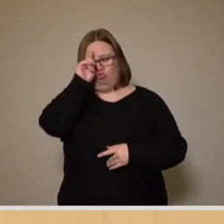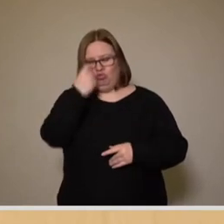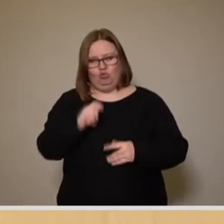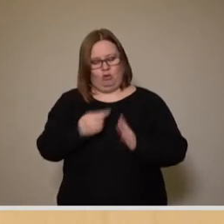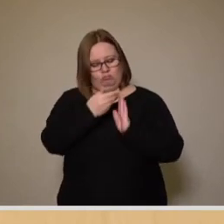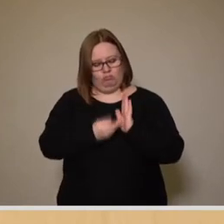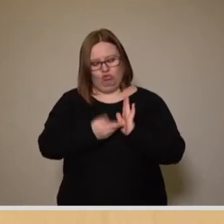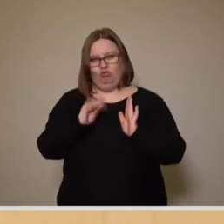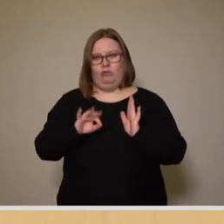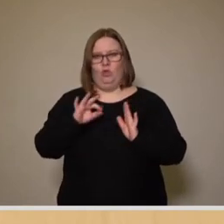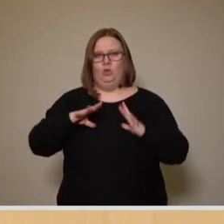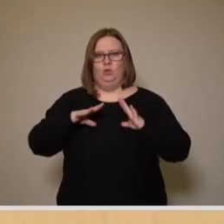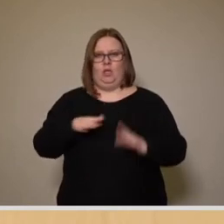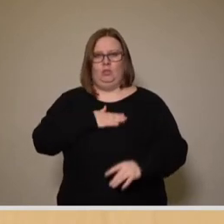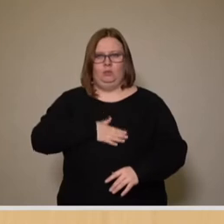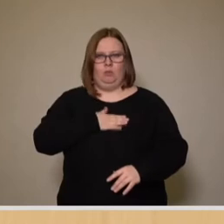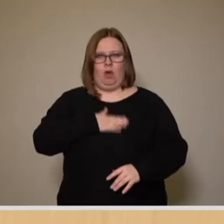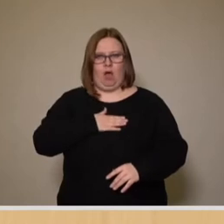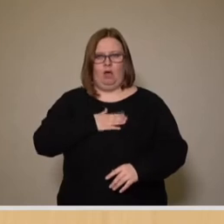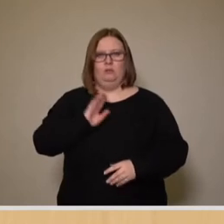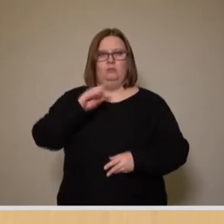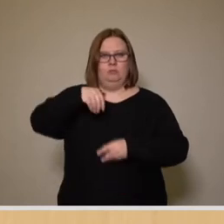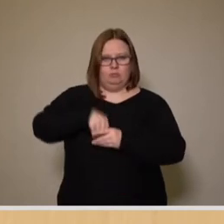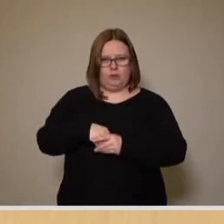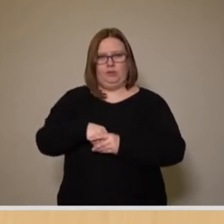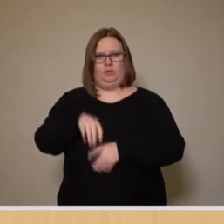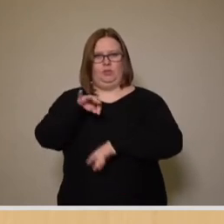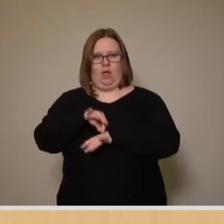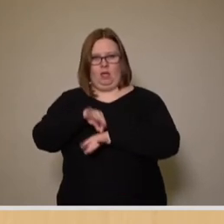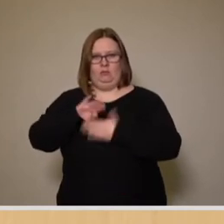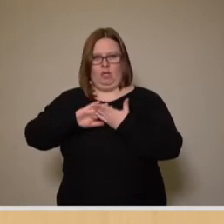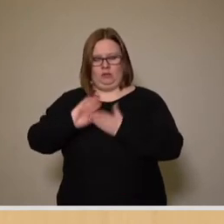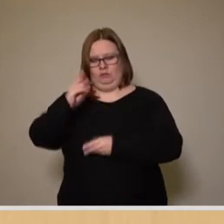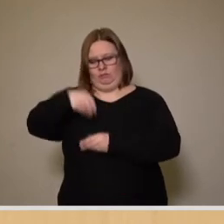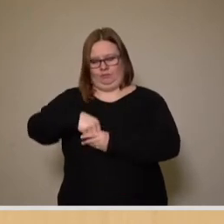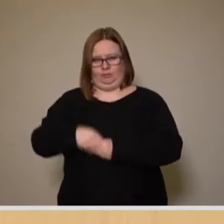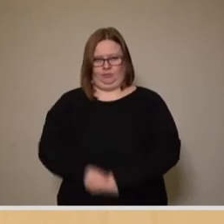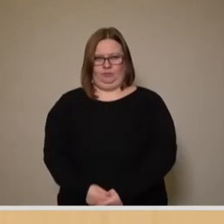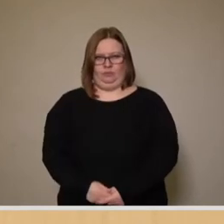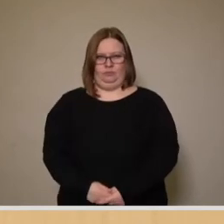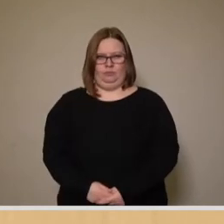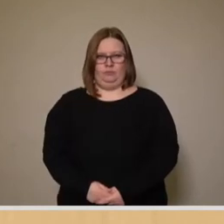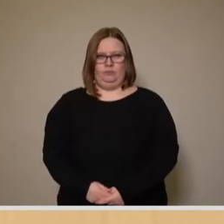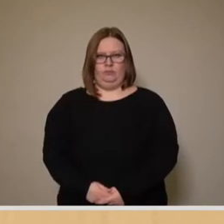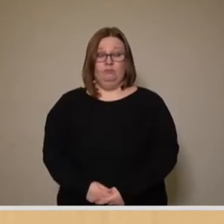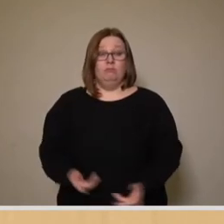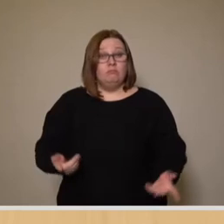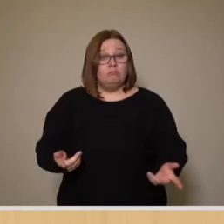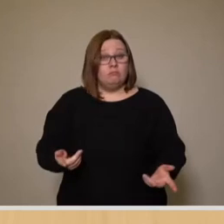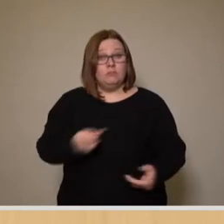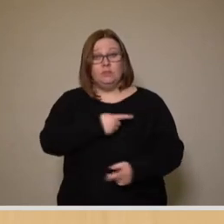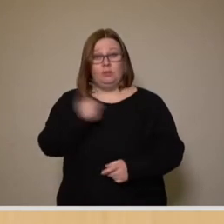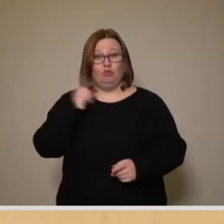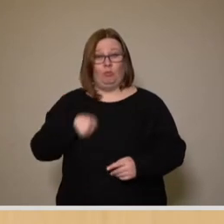Konzept für ein Gesundheitsbad mit eingemieteten Arztpraxen entwickelt. Wer schon einmal ein